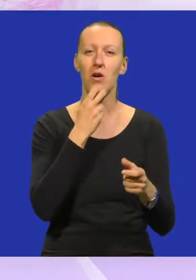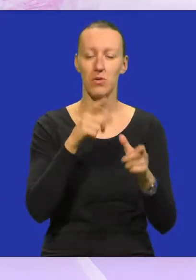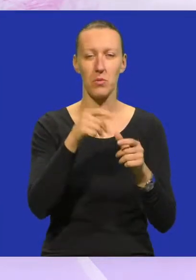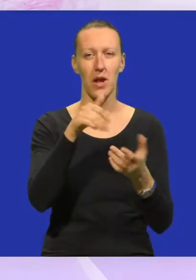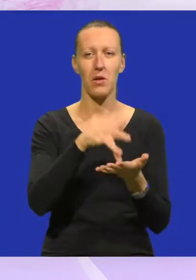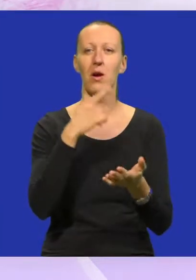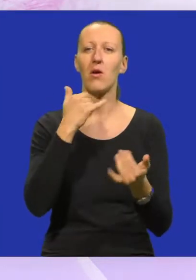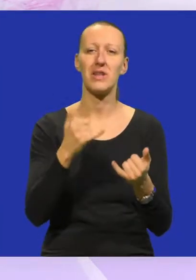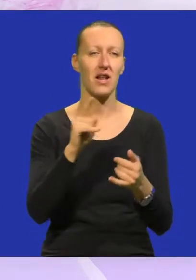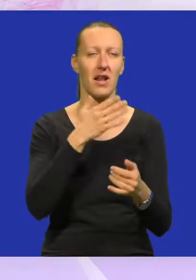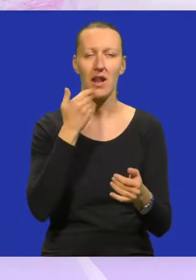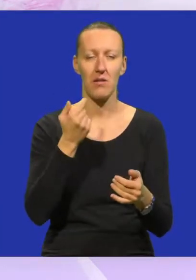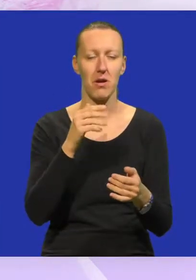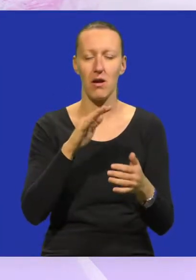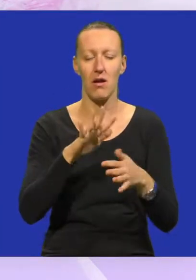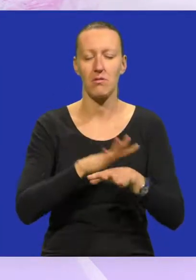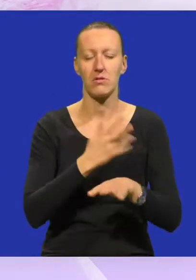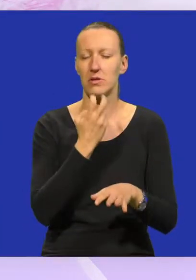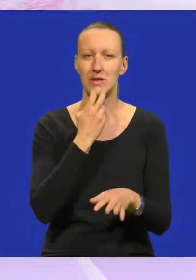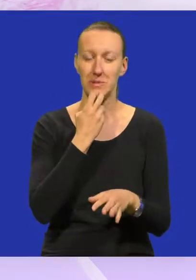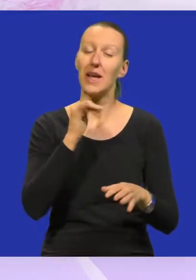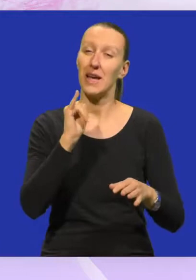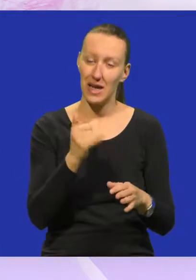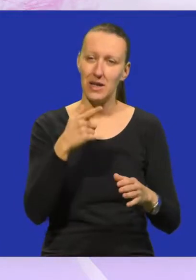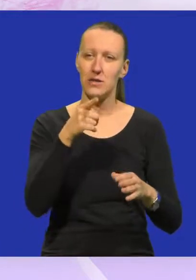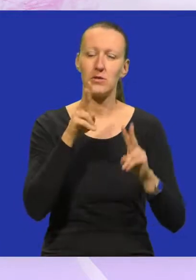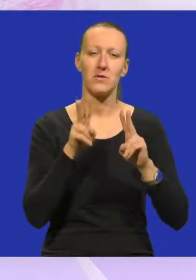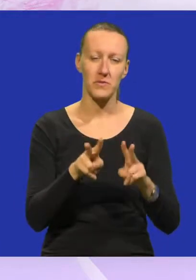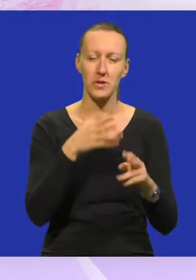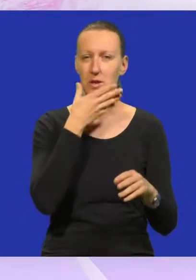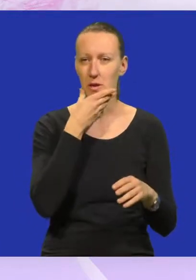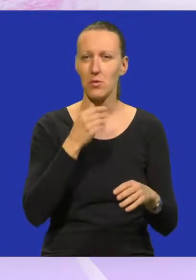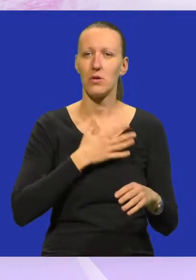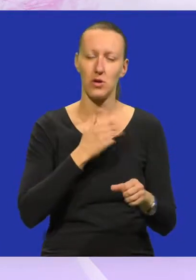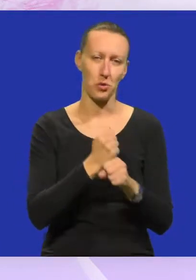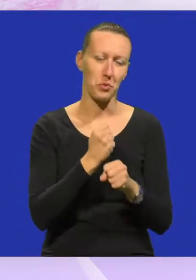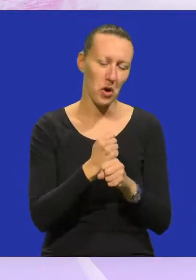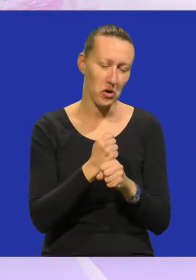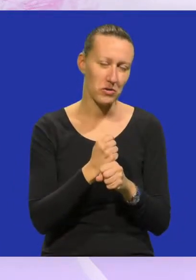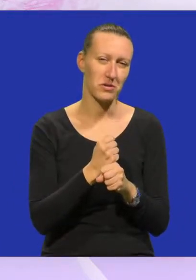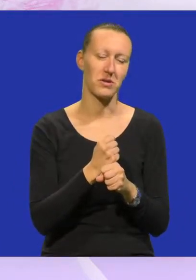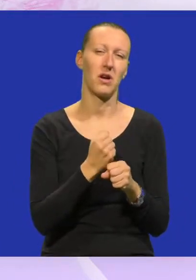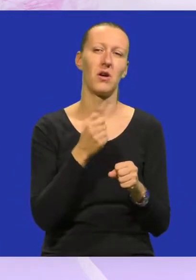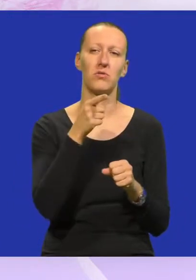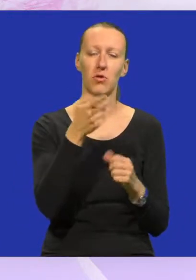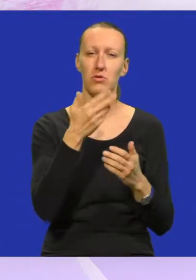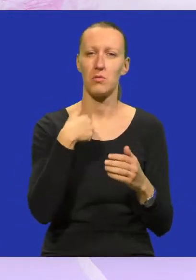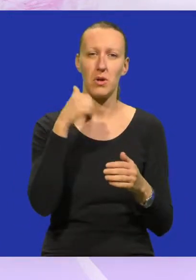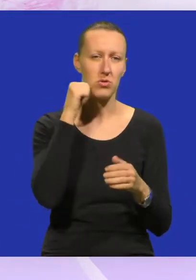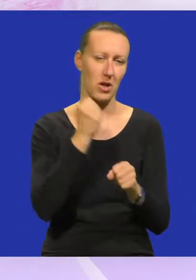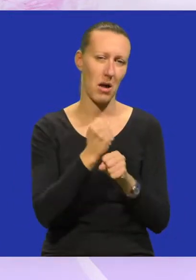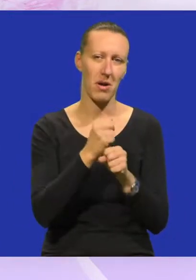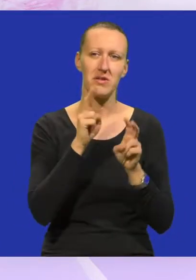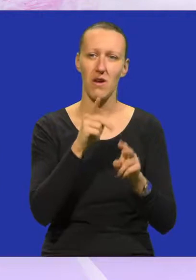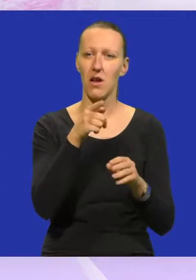jedan kraj koji trenutno nije da se smije. Pa da, jesmo i to je stvarno ljepota našeg posla i to što smo jučer